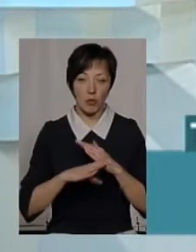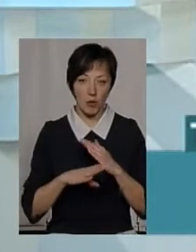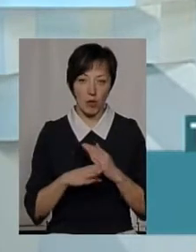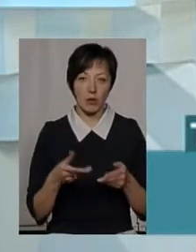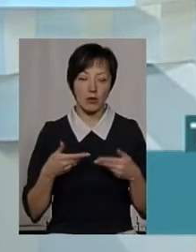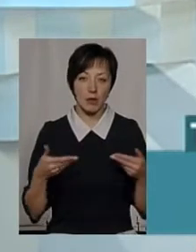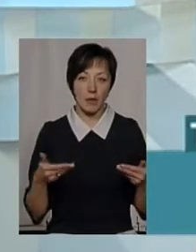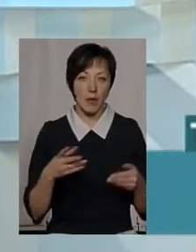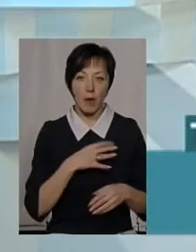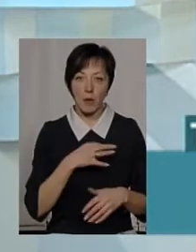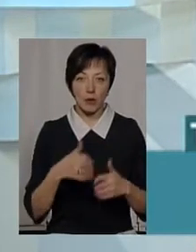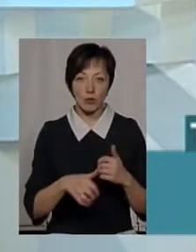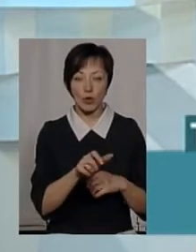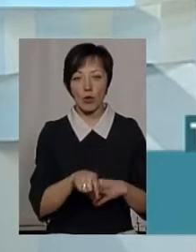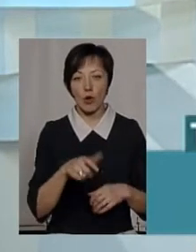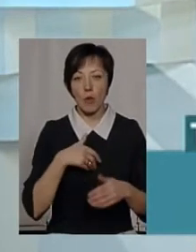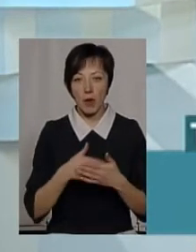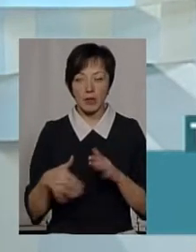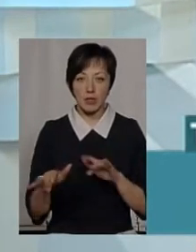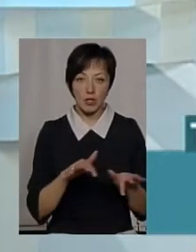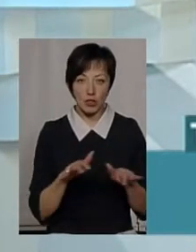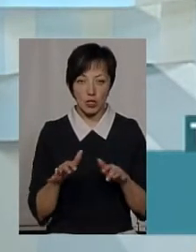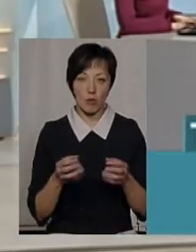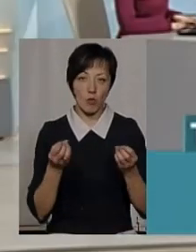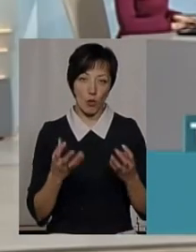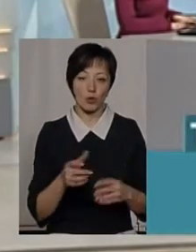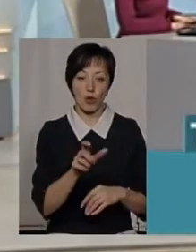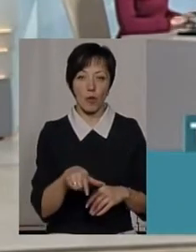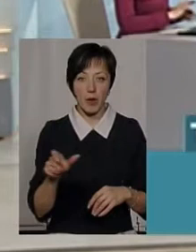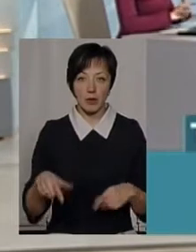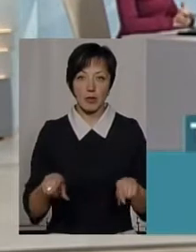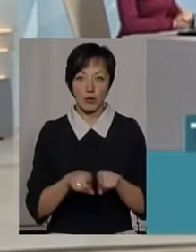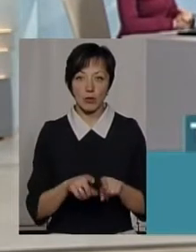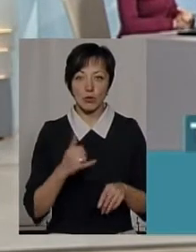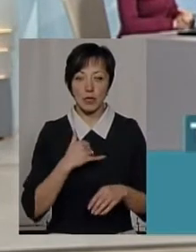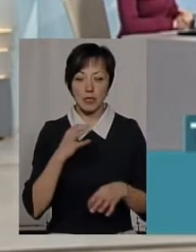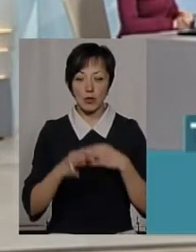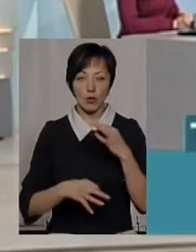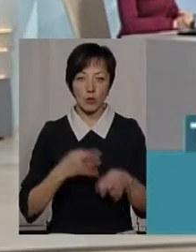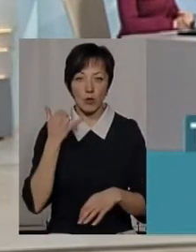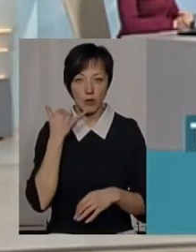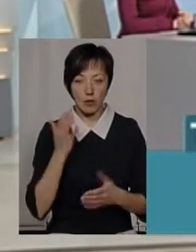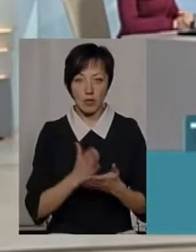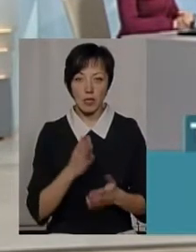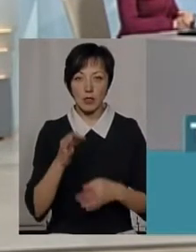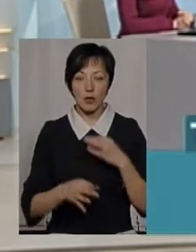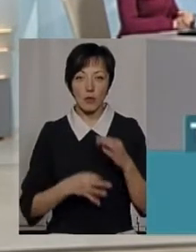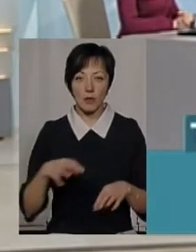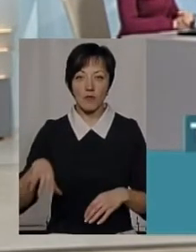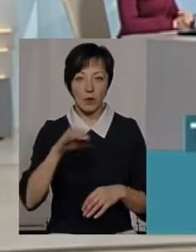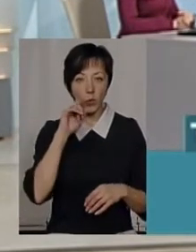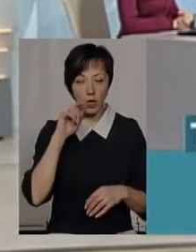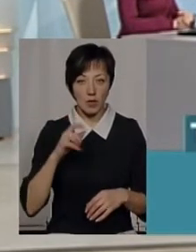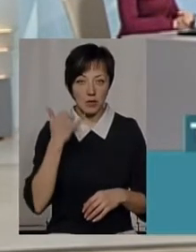допомагають. Небайдужі громадські діячі, просто громадяни, вони також. У нас діє цілодобова гаряча лінія, є цілодобова